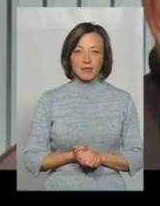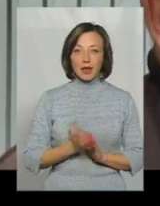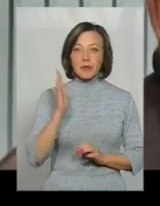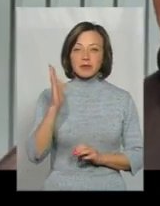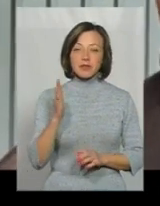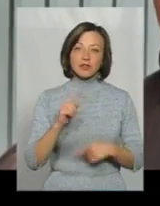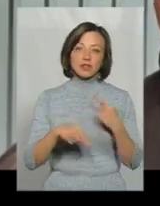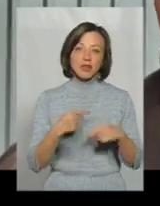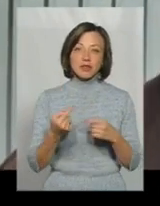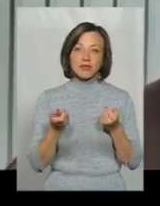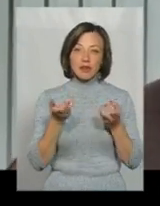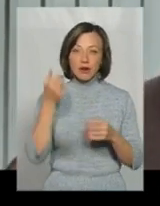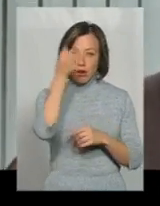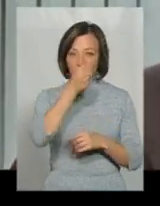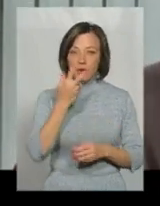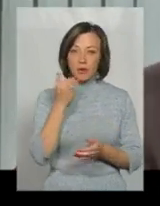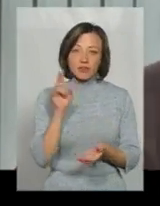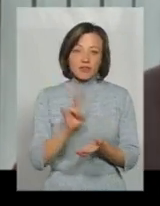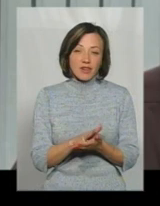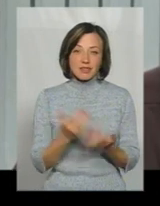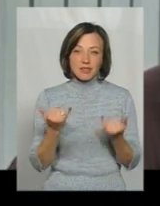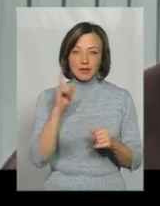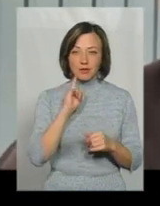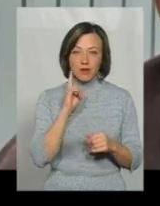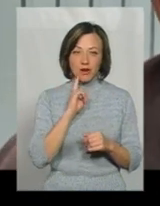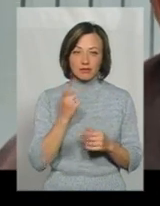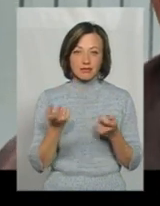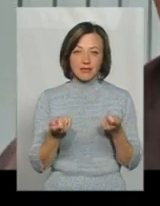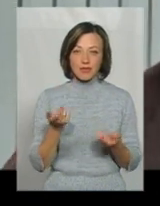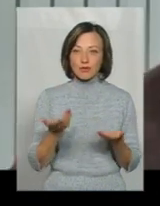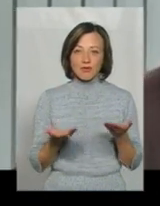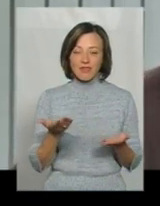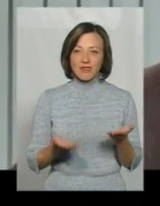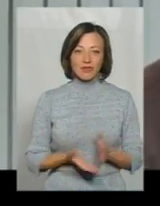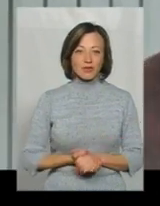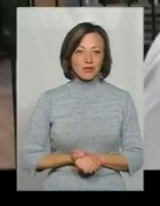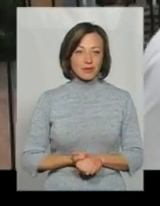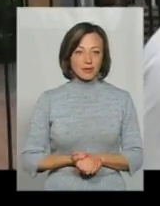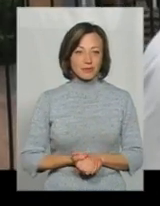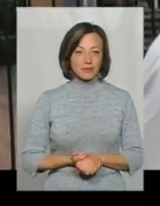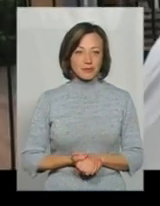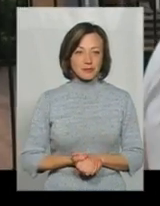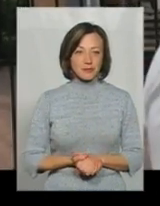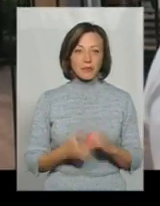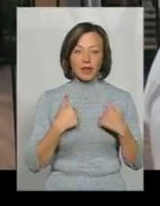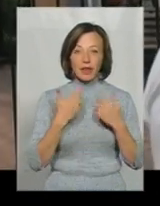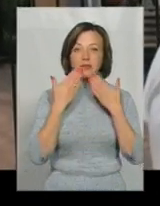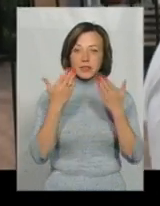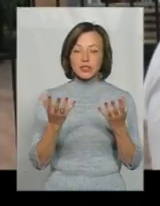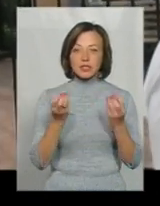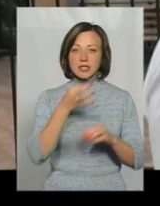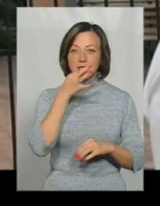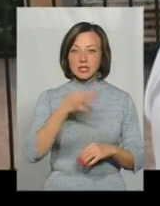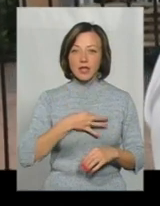через пару років воно і приживеться, а зараз щось, ясно, сім'єння був. Зверталися і сказали, що там ще